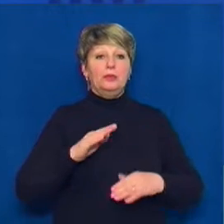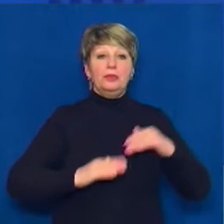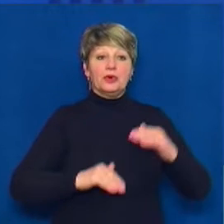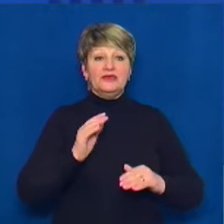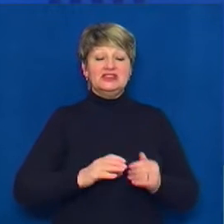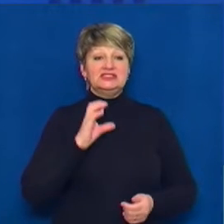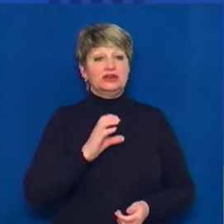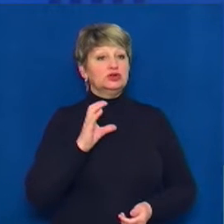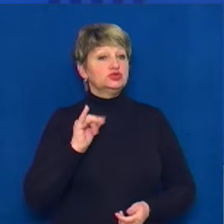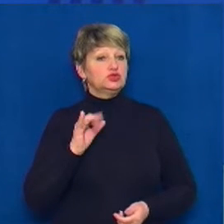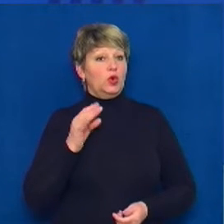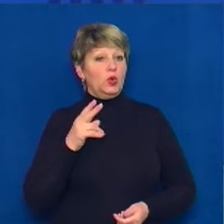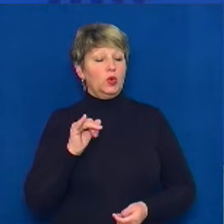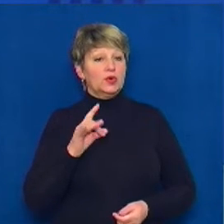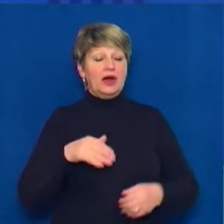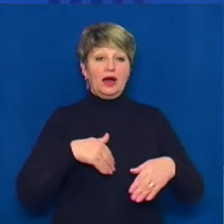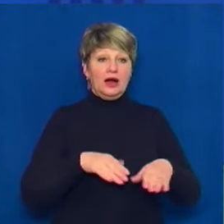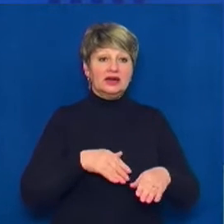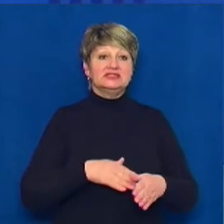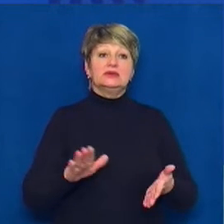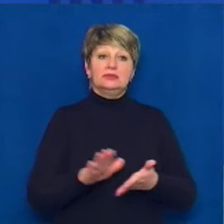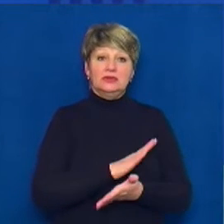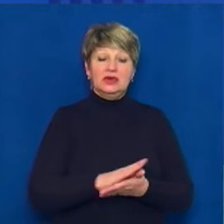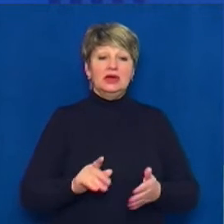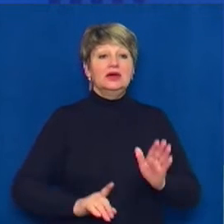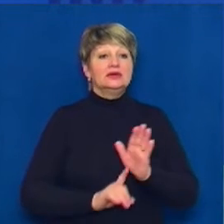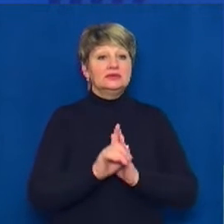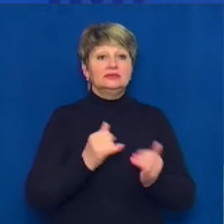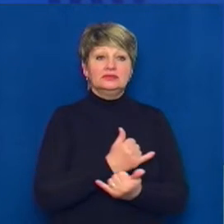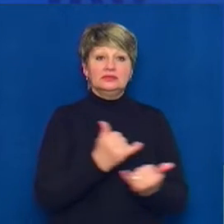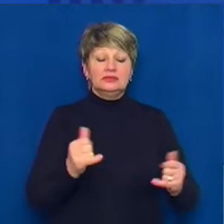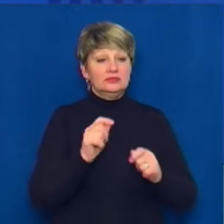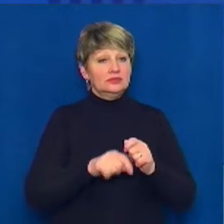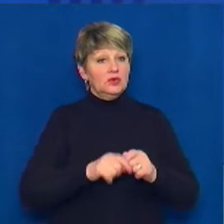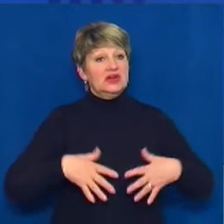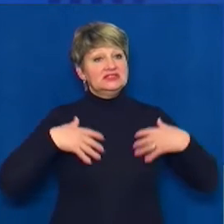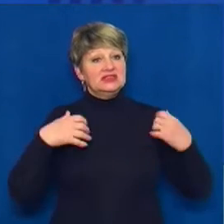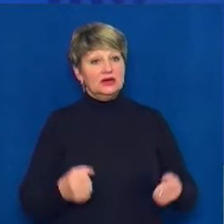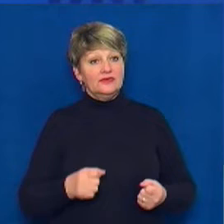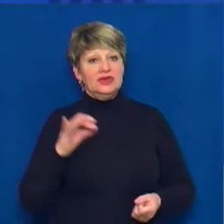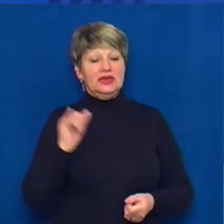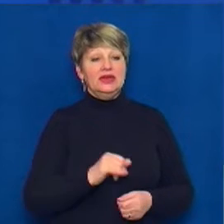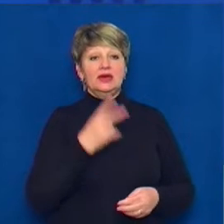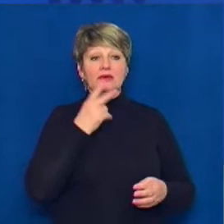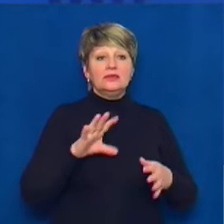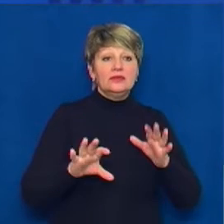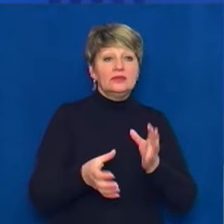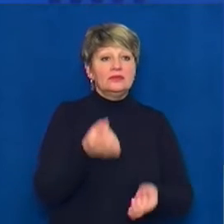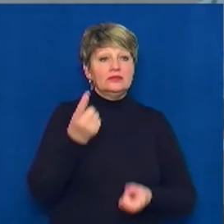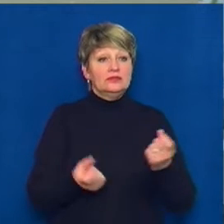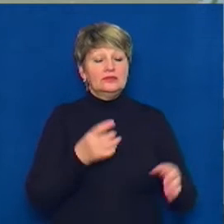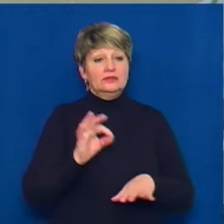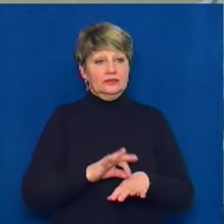Сокора, акція благодійна і започаткована для перевірки здоров'я та профілактики хвороби. Ірина Філенко продовжить.